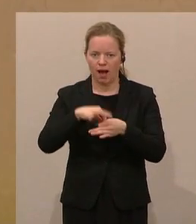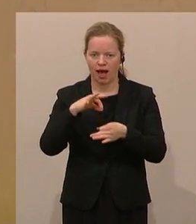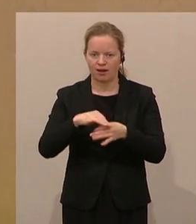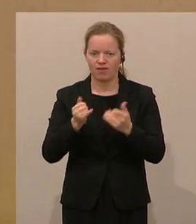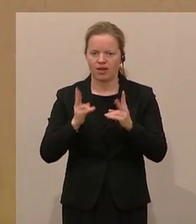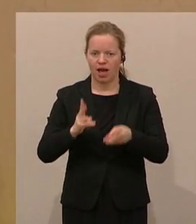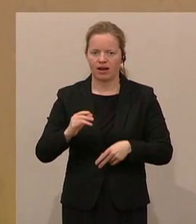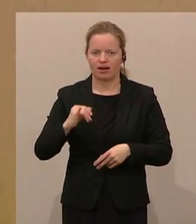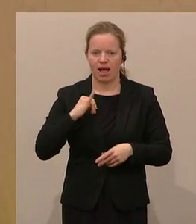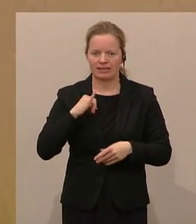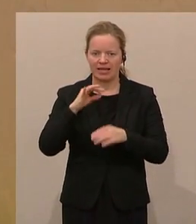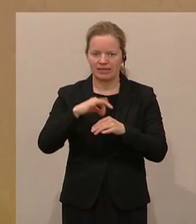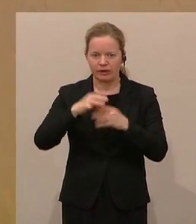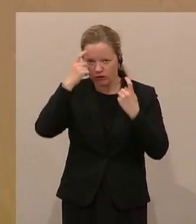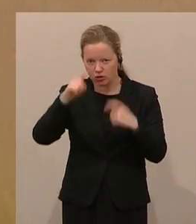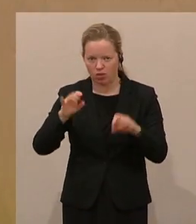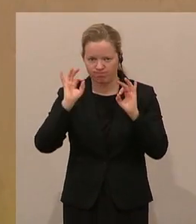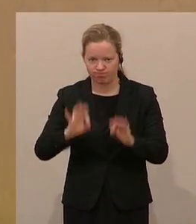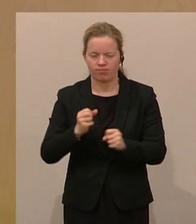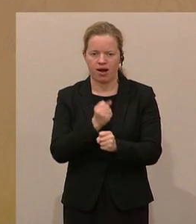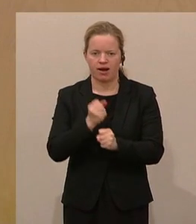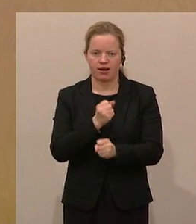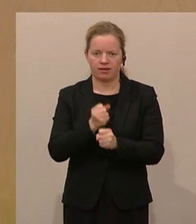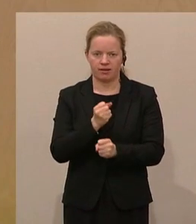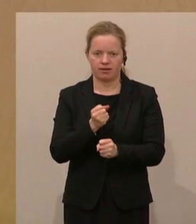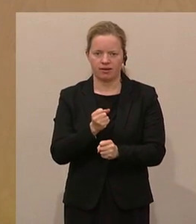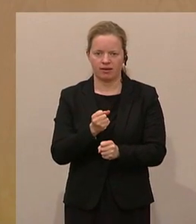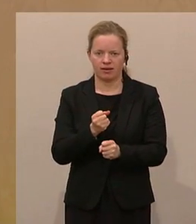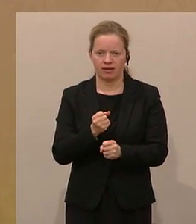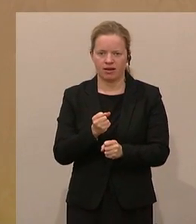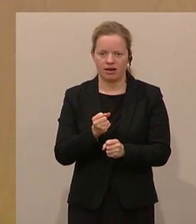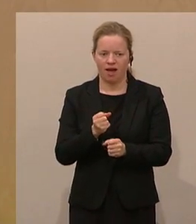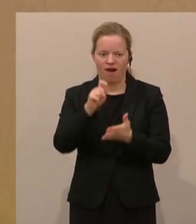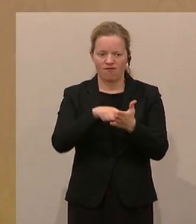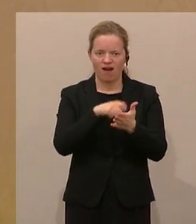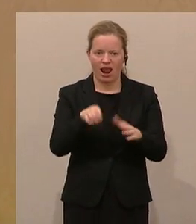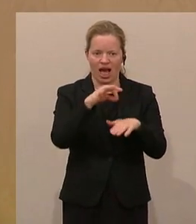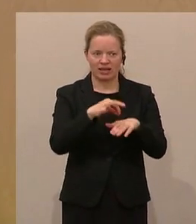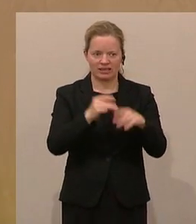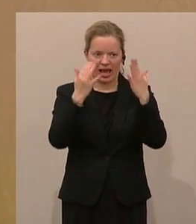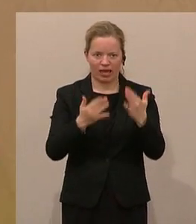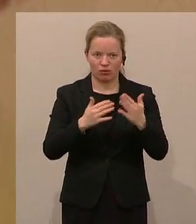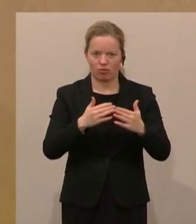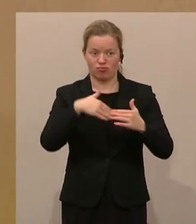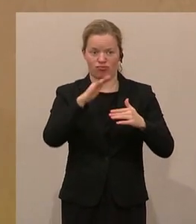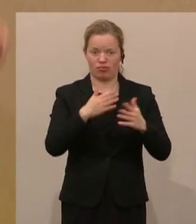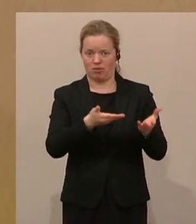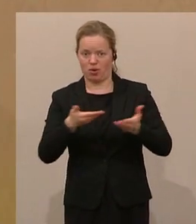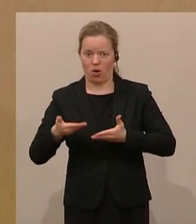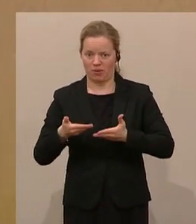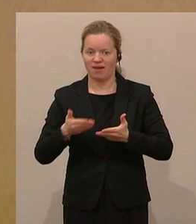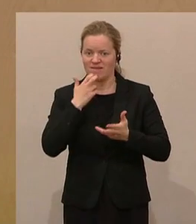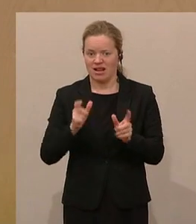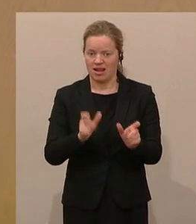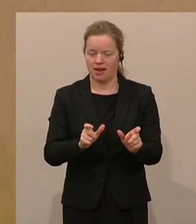wir die kassenärztliche Versorgung so sicherstellen, dass wir nicht solche Wahlarztrechnungen hereinschneiden. Im Ausschuss ist mir